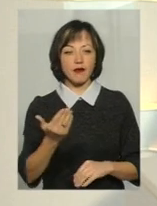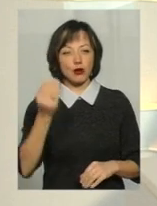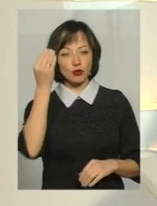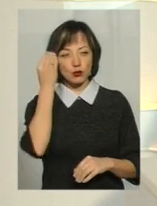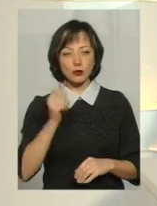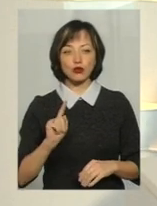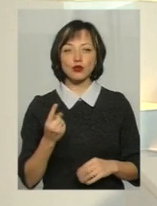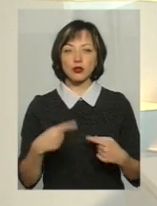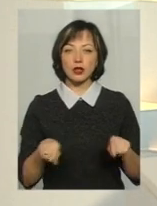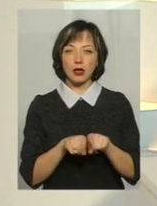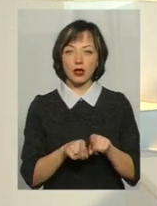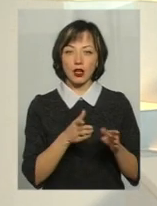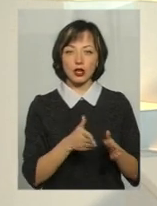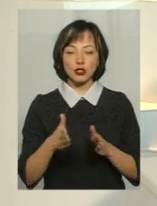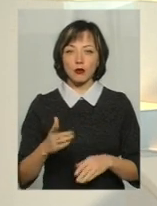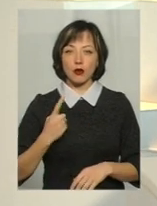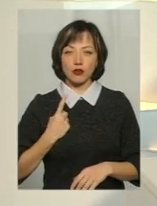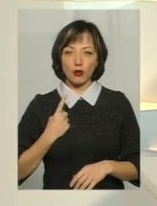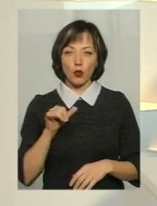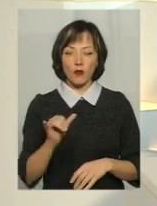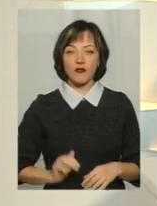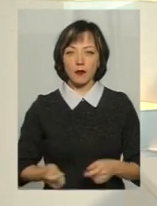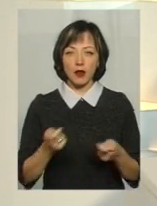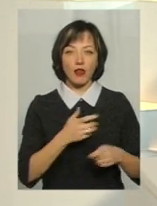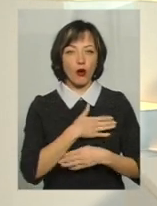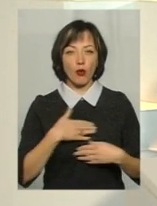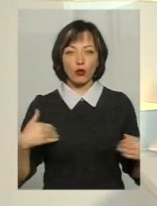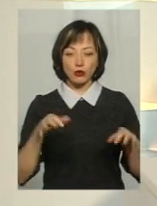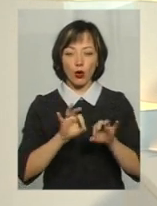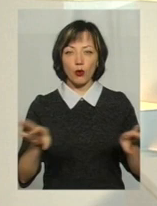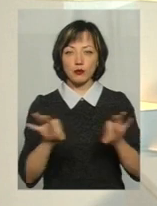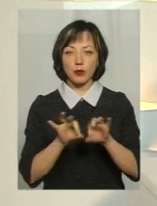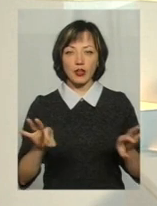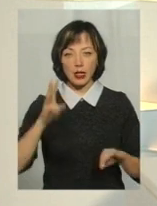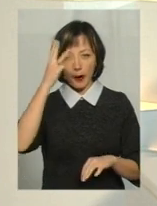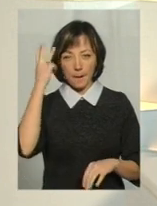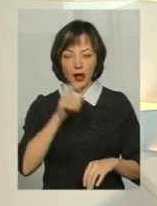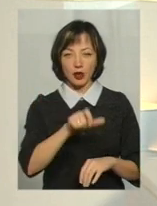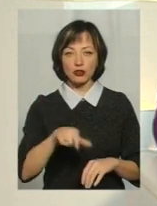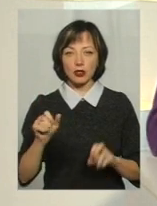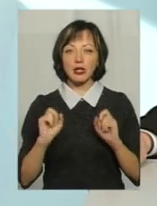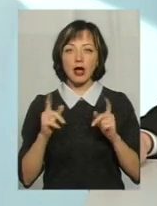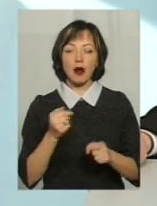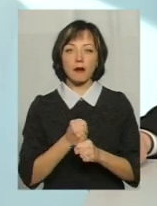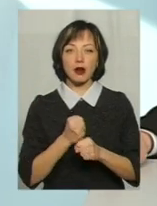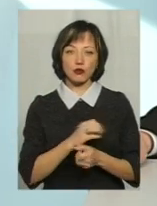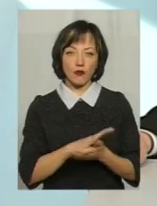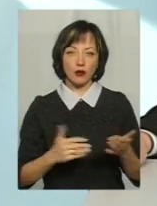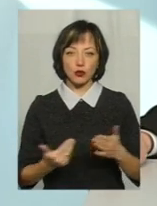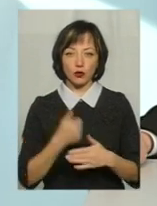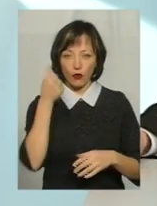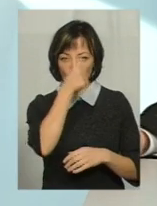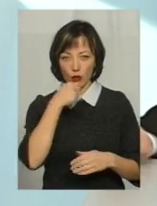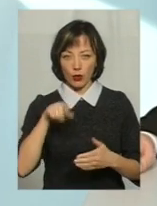думку, чому такий режим очікування в перевізників, чому вони не дуже хочуть розповідати хмельничанам, як вони працюватимуть з Нового року?